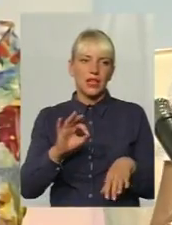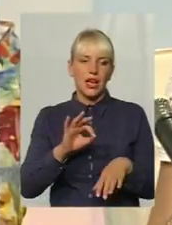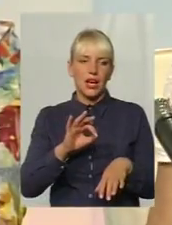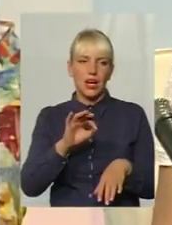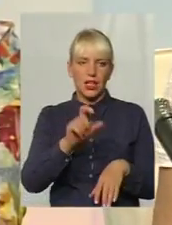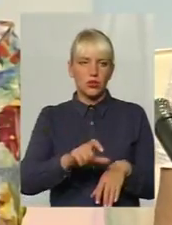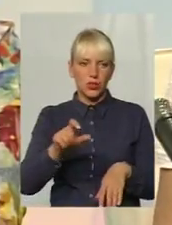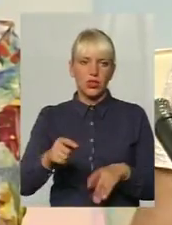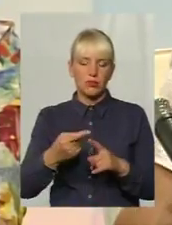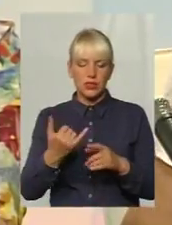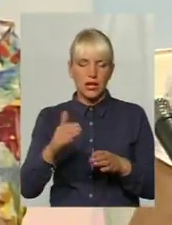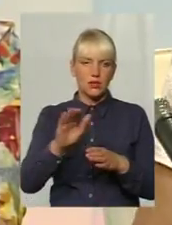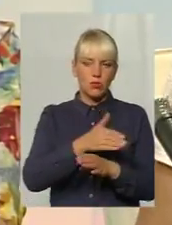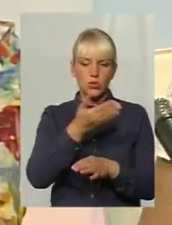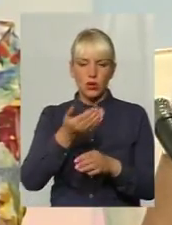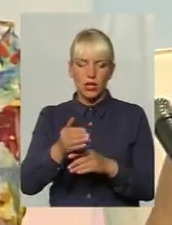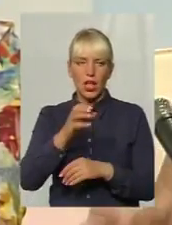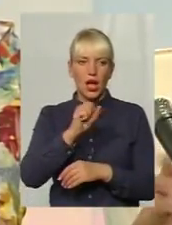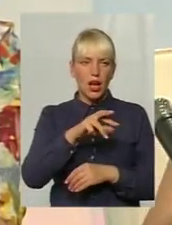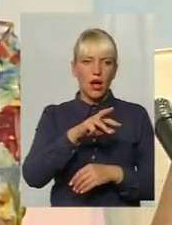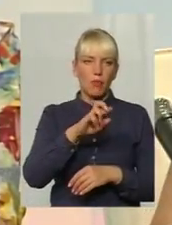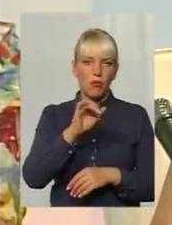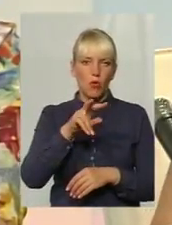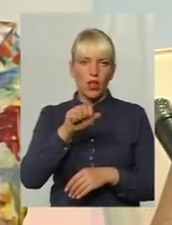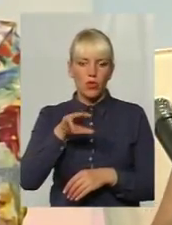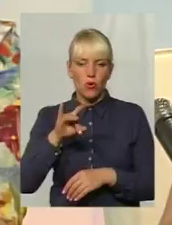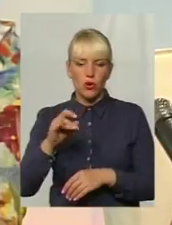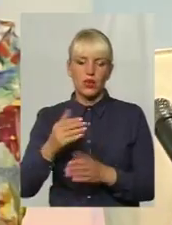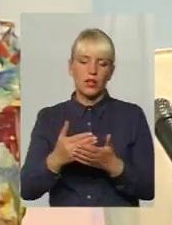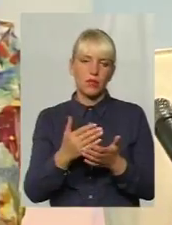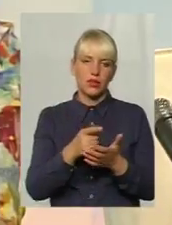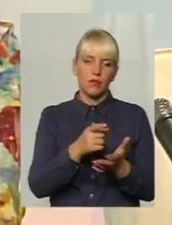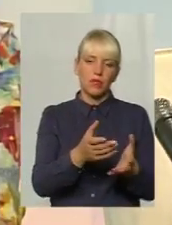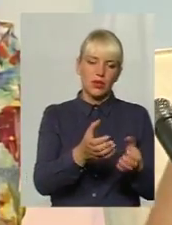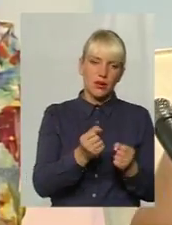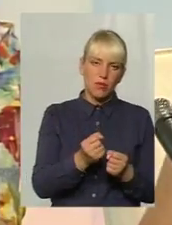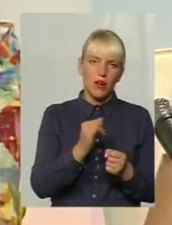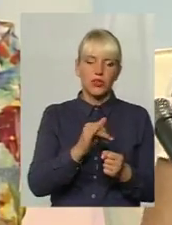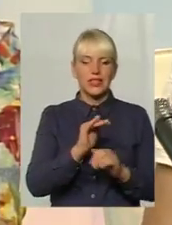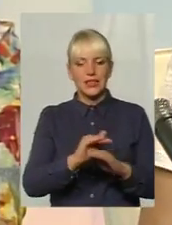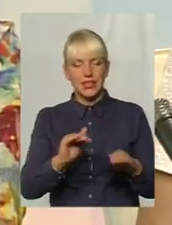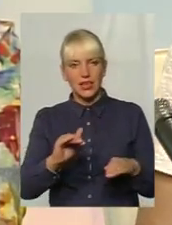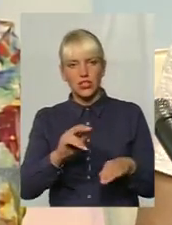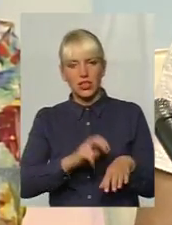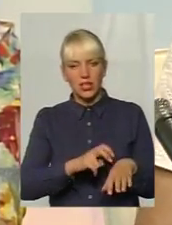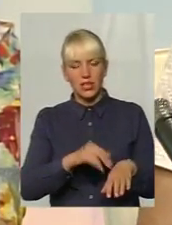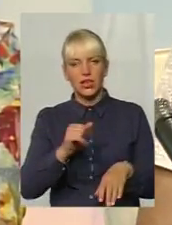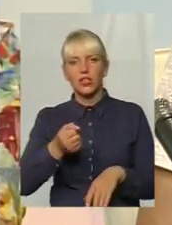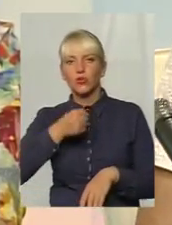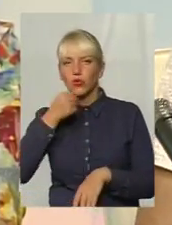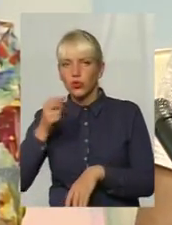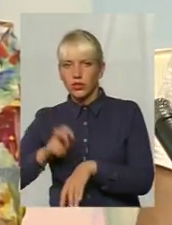посортували по амбулаторіях, і в амбулаторіях там в одному крилі приймають і терапевти, і педіатри. Ну, ви знаєте,